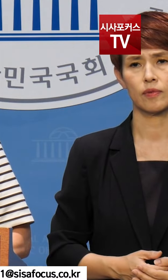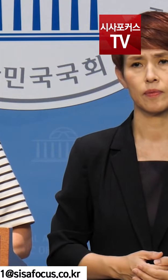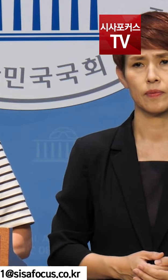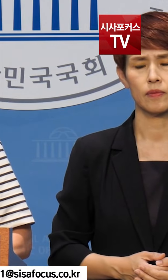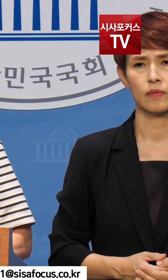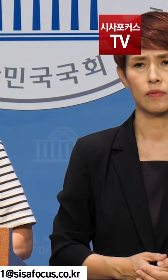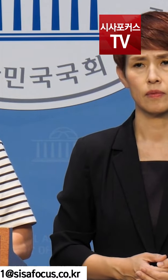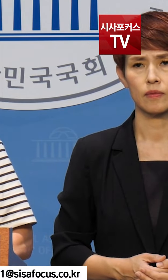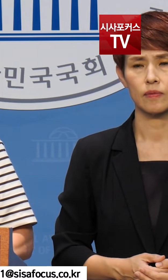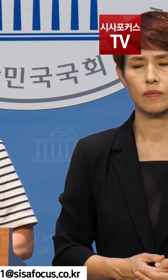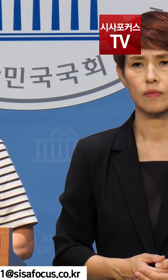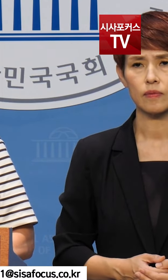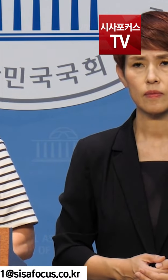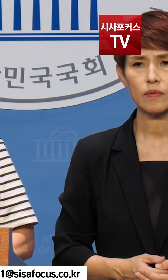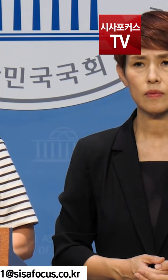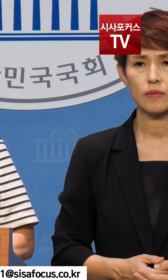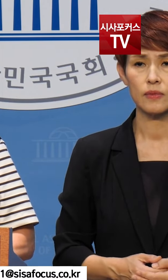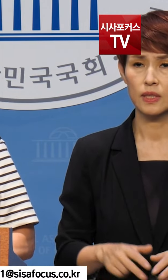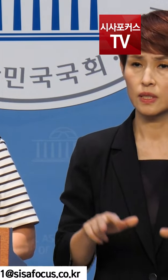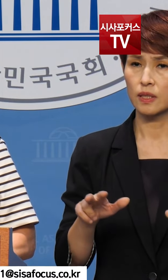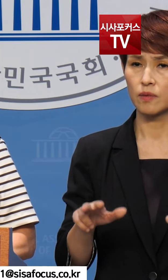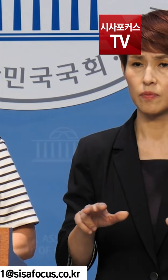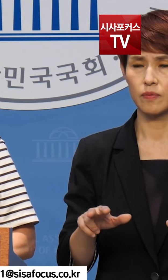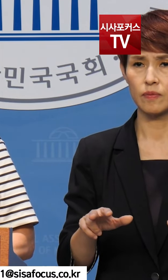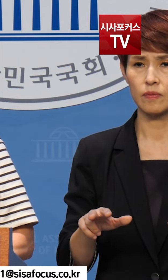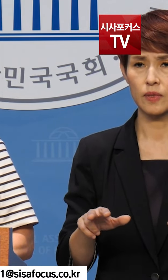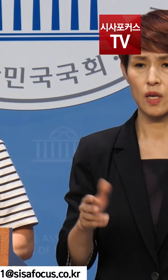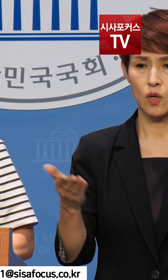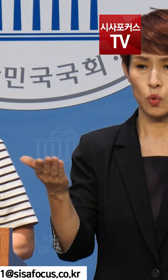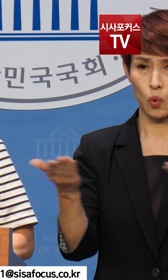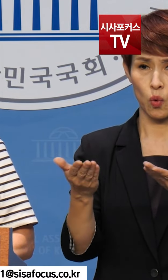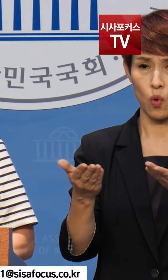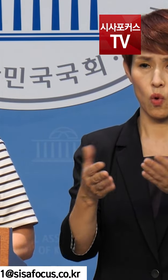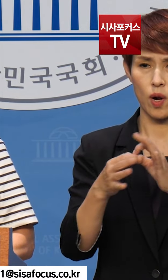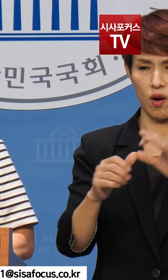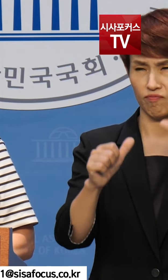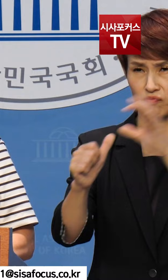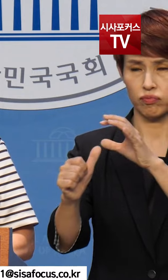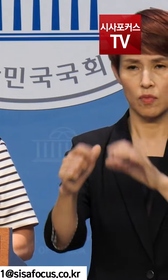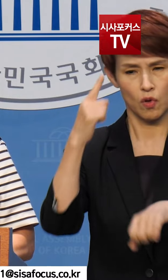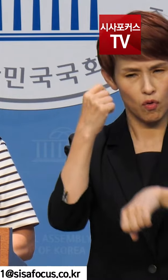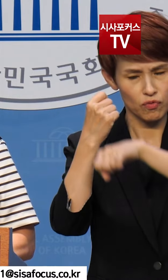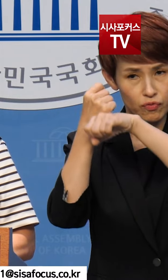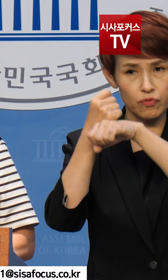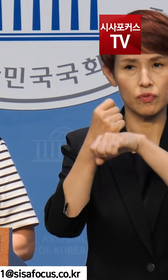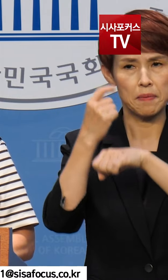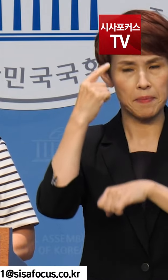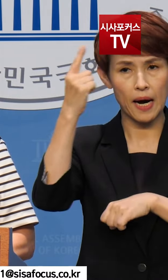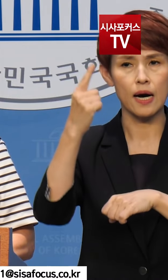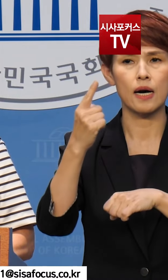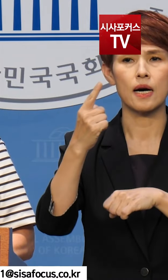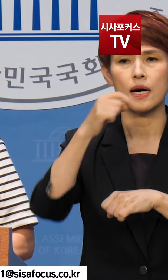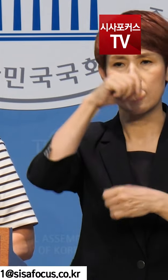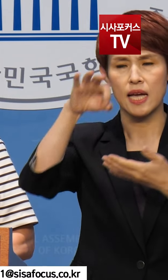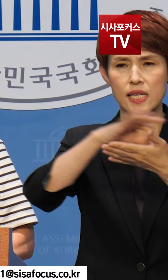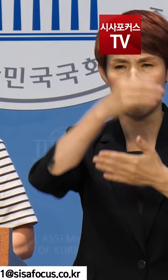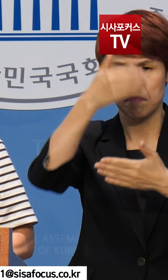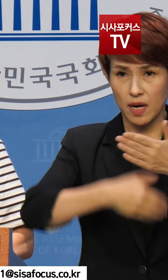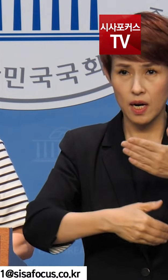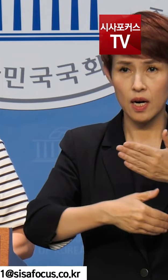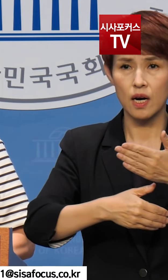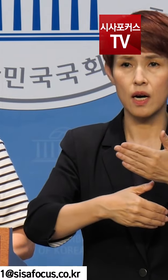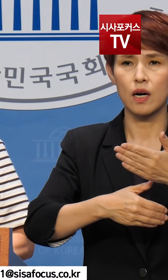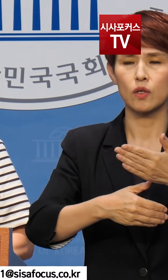간부들입니다. 지금 이 노동탄압은 R&D 예산사건과 출연년 구조조정을